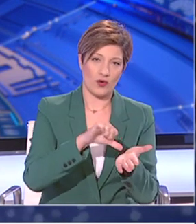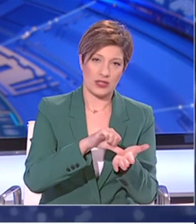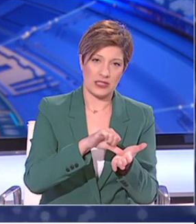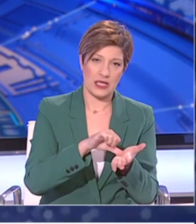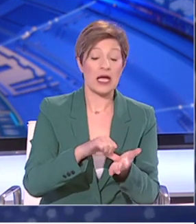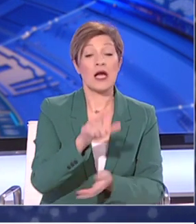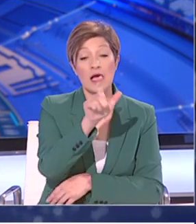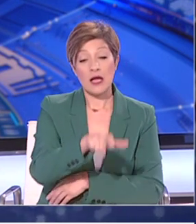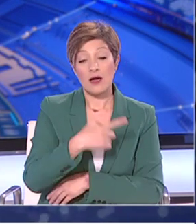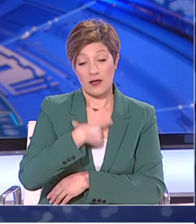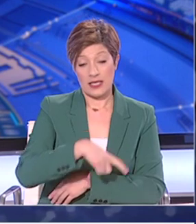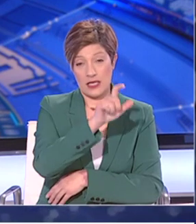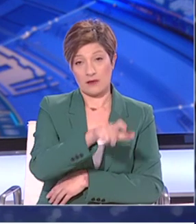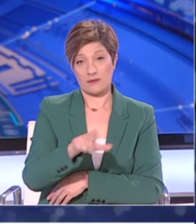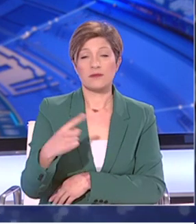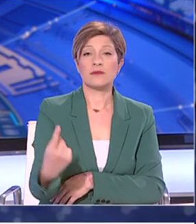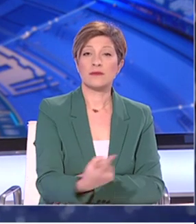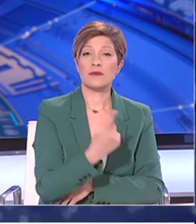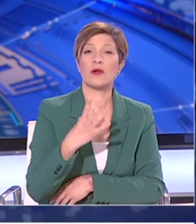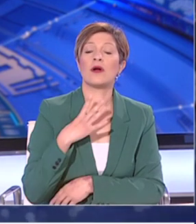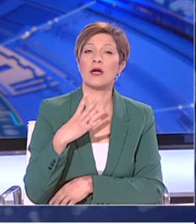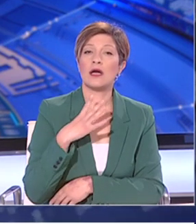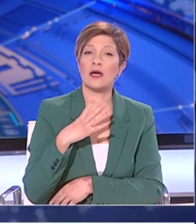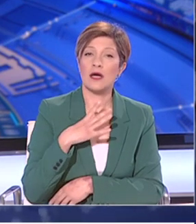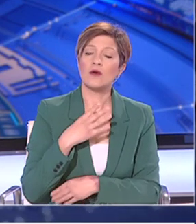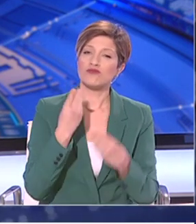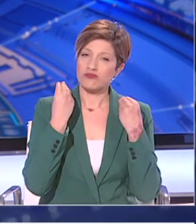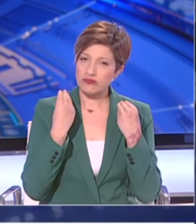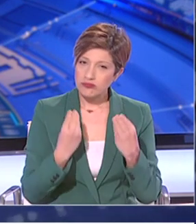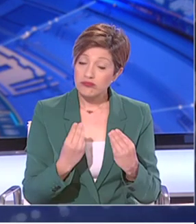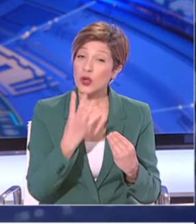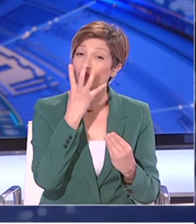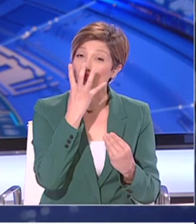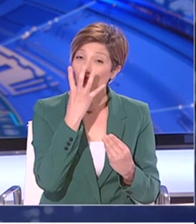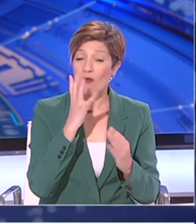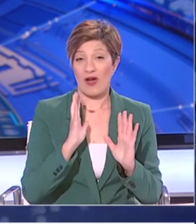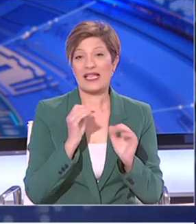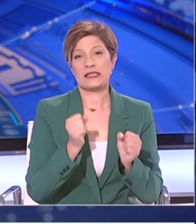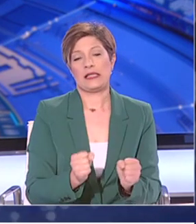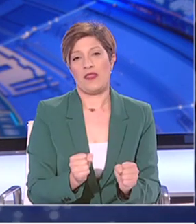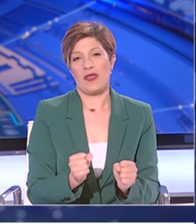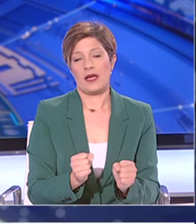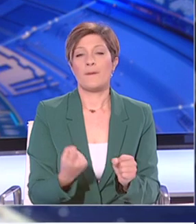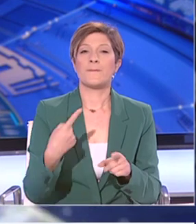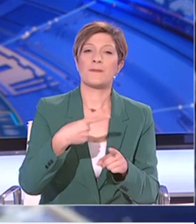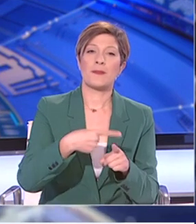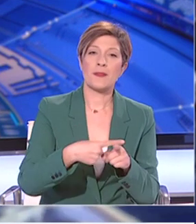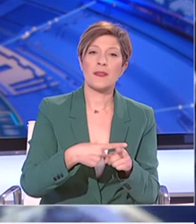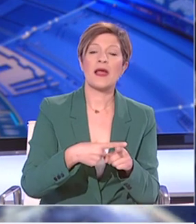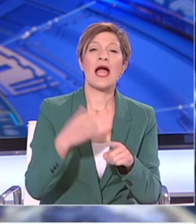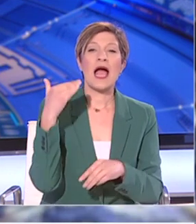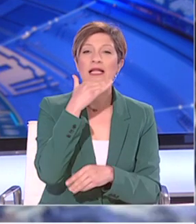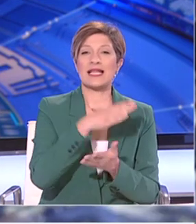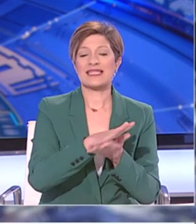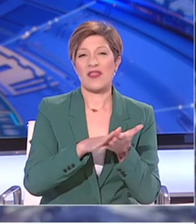Η κλινική κατάσταση όλων των διασωληνωμένων ασθενών είναι προς το παρόν κρίσιμη αλλά σταθερή. Επίσης, στη μονάδα